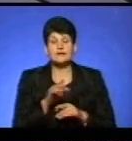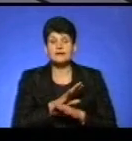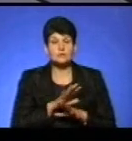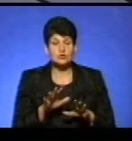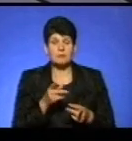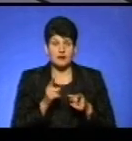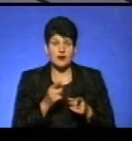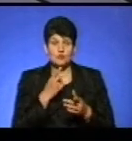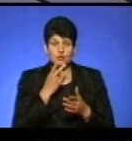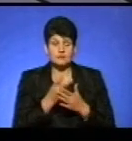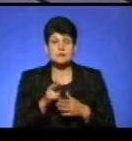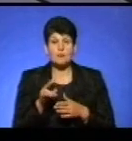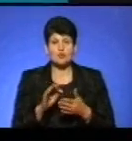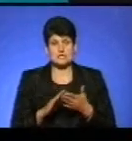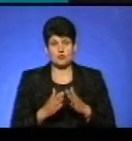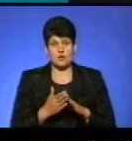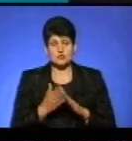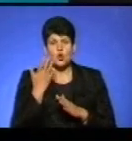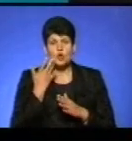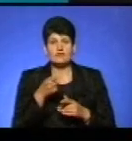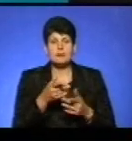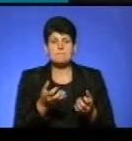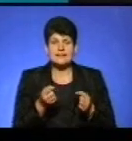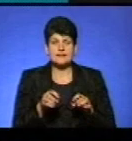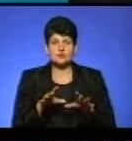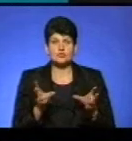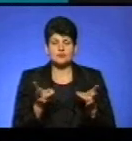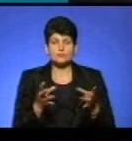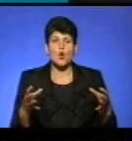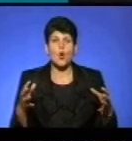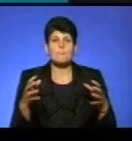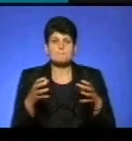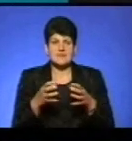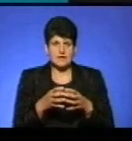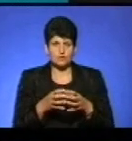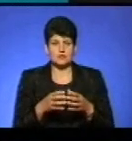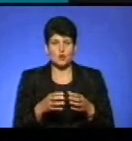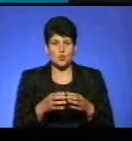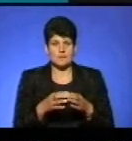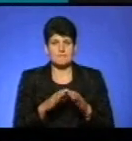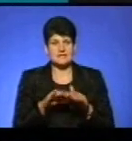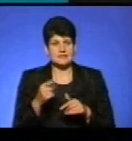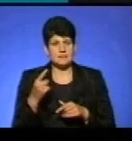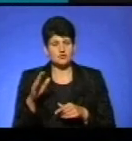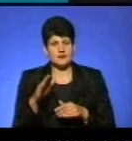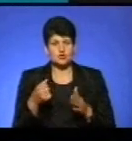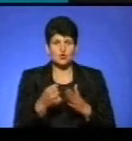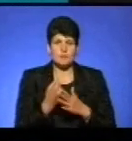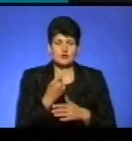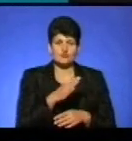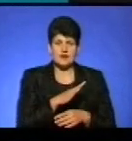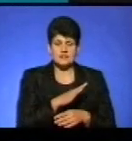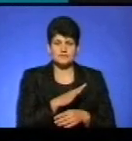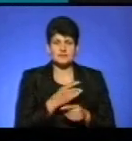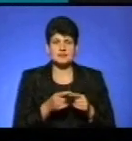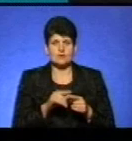Ми реально дивимося по ситуації. Коли ви прийняли рішення, що потрібно об'єднувати групи? Вже після першого вересня чи до першого вересня? Це